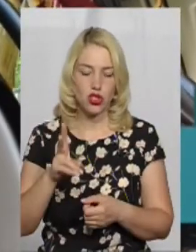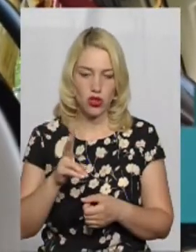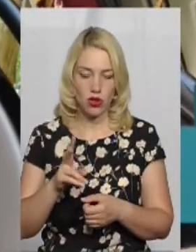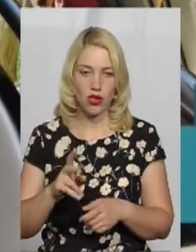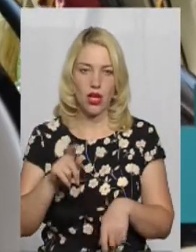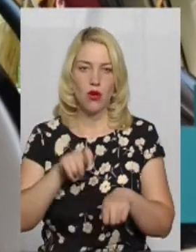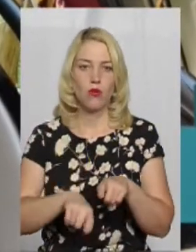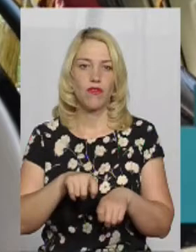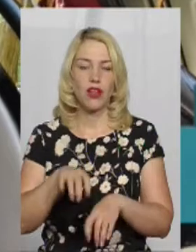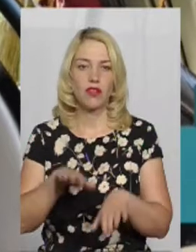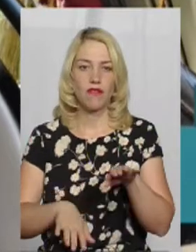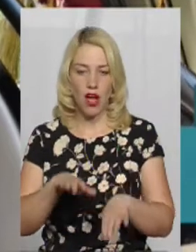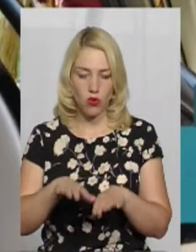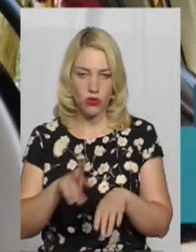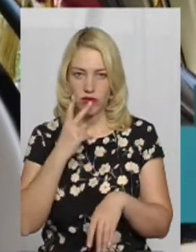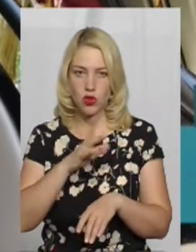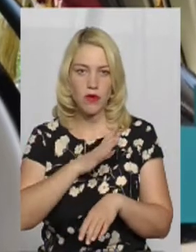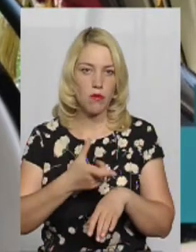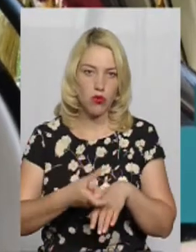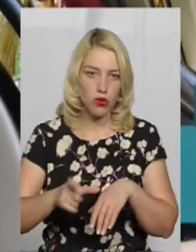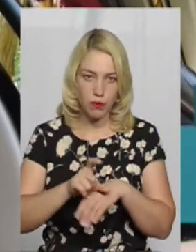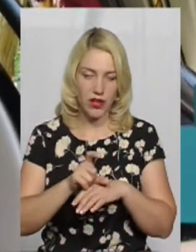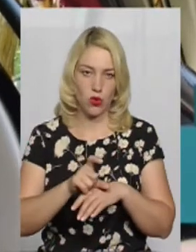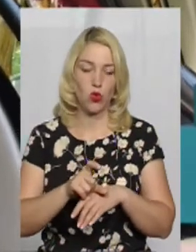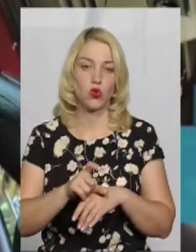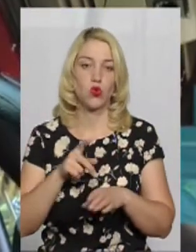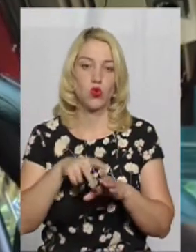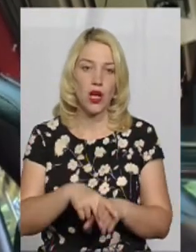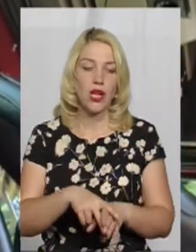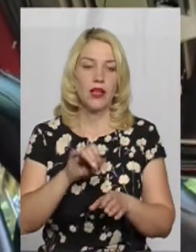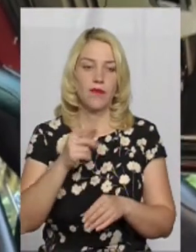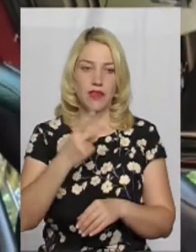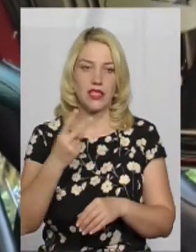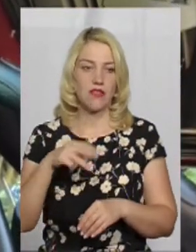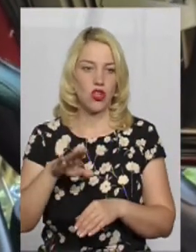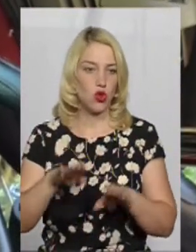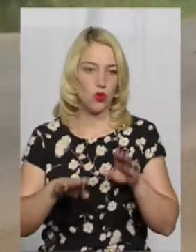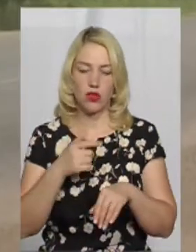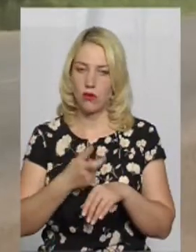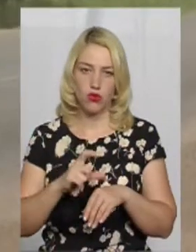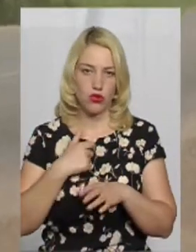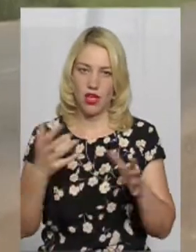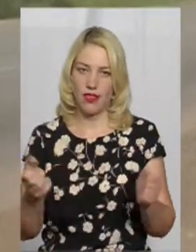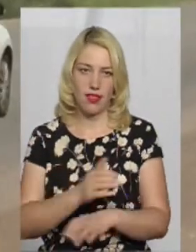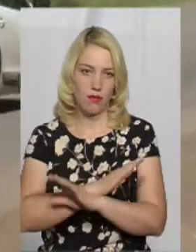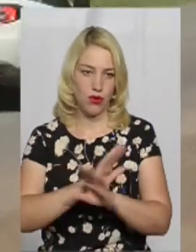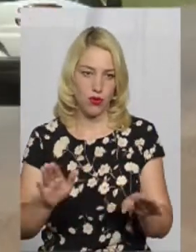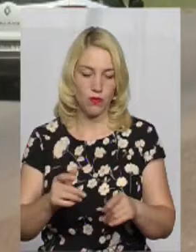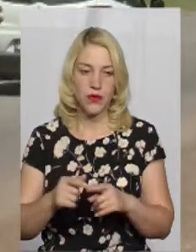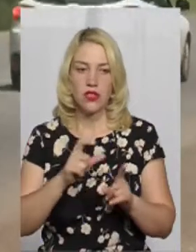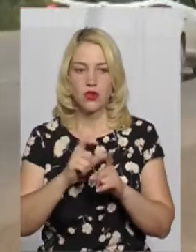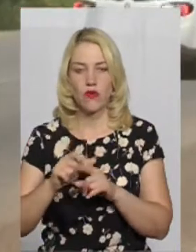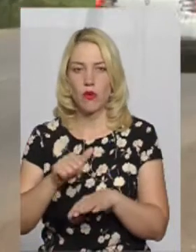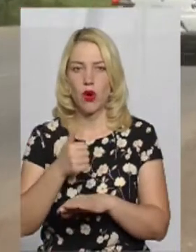тонн, щоб перегрузу не було, дороги не розсувалися. 22 тонни більше я не беру. За словами головного спеціаліста